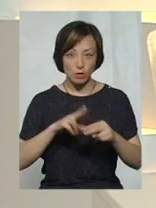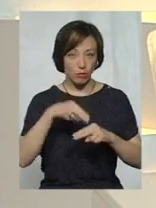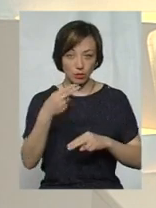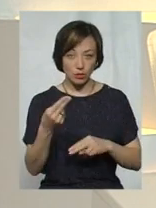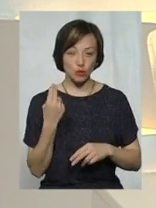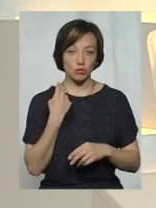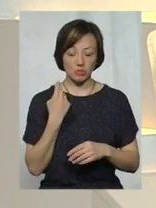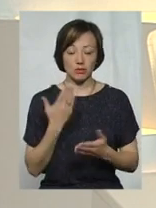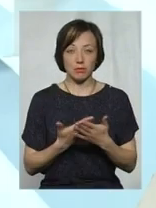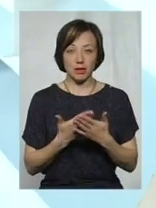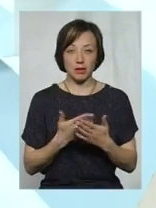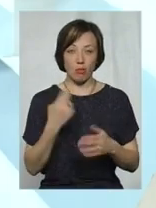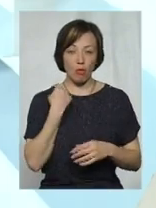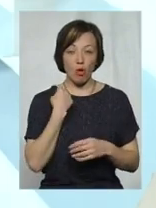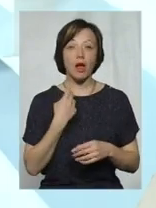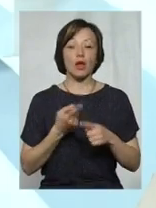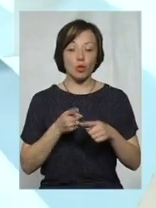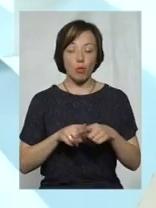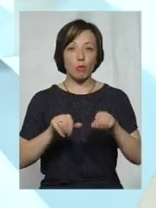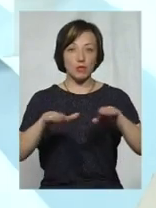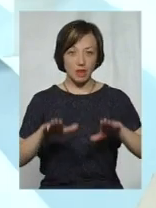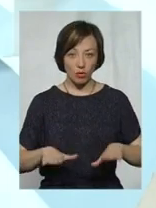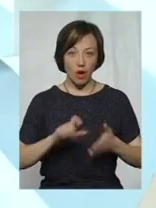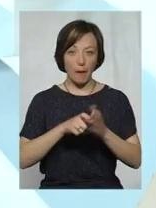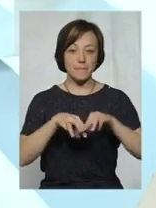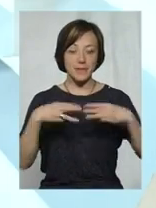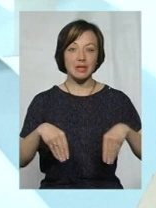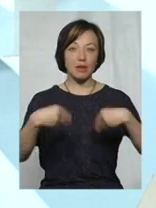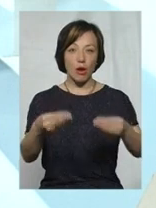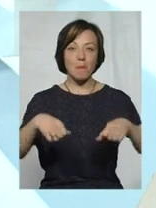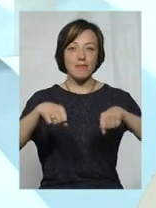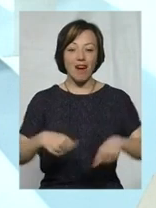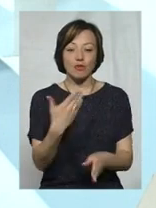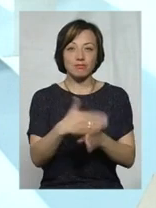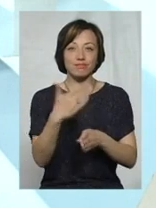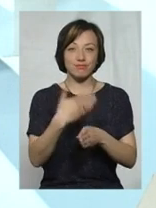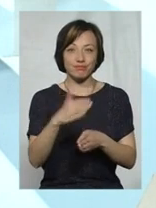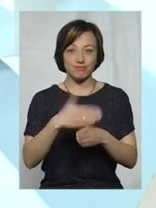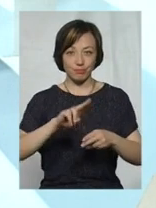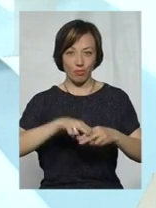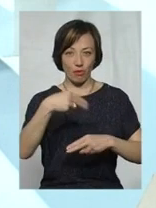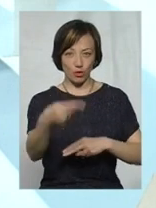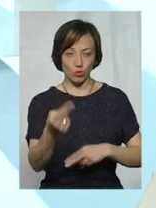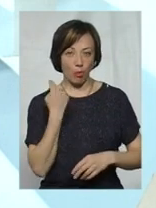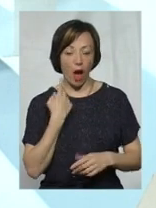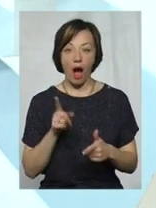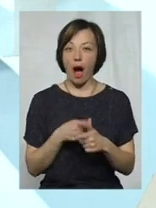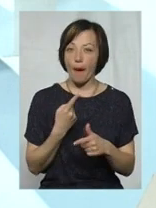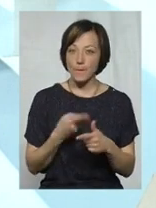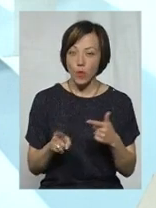як звернутися. Тому постановою Кабміну дано право реструктуризувати цю заборгованість або